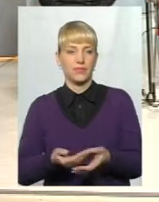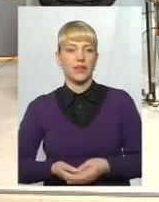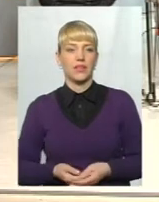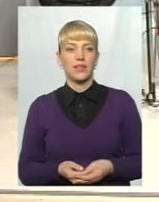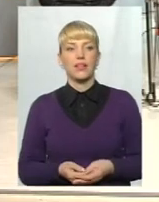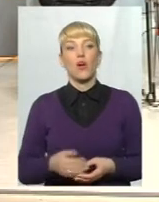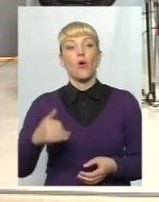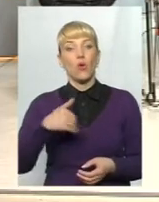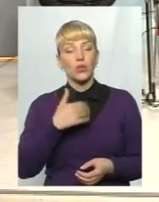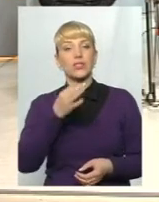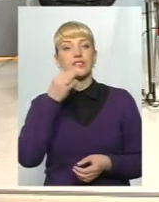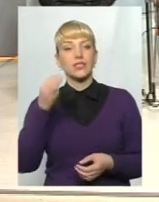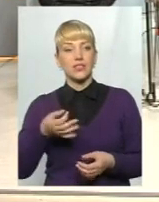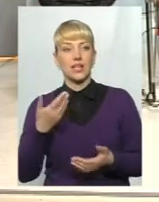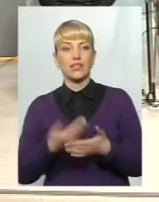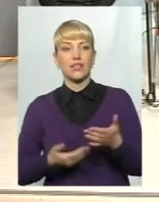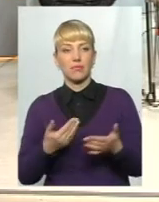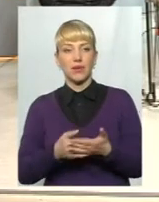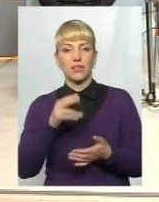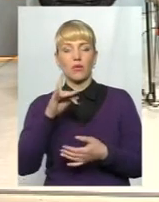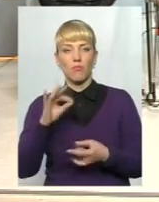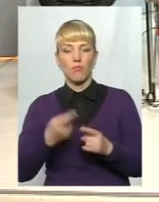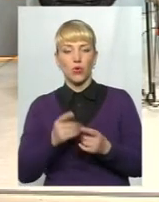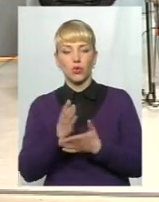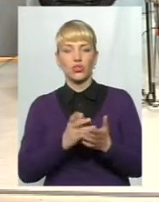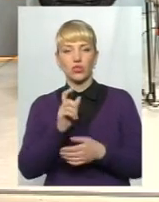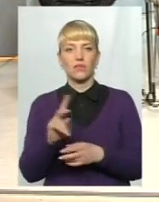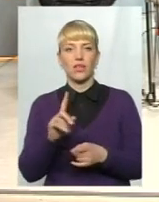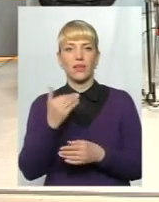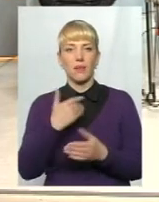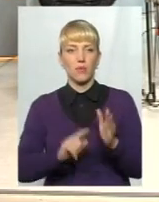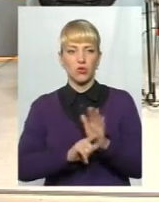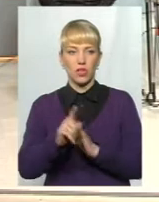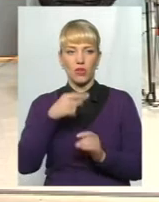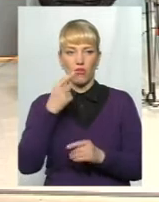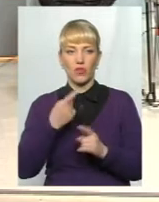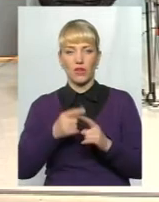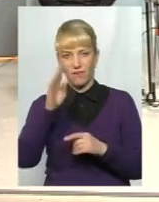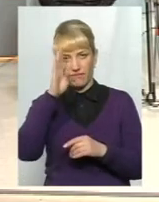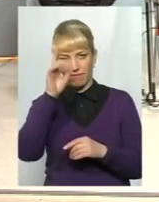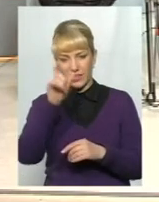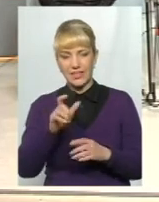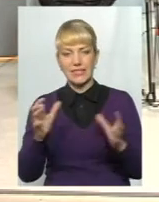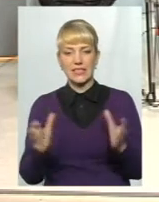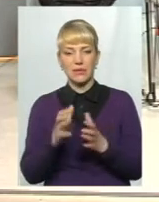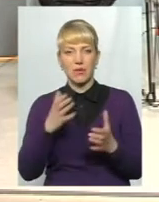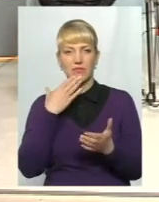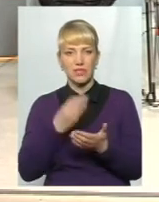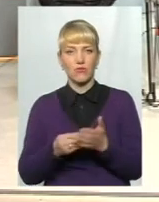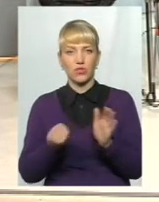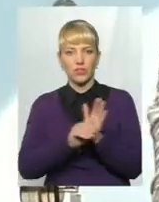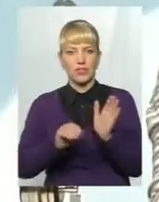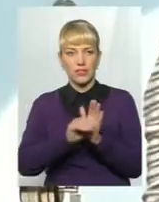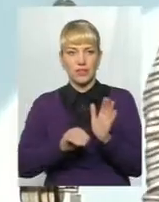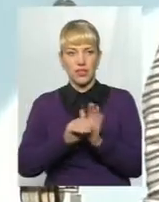Ну, хочеться сказати, наприклад, про того чиновника, про якого ми почали говорити. Він зберіг свої збереження, тому що я